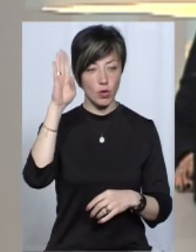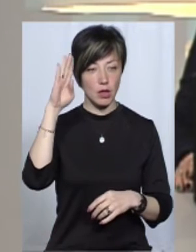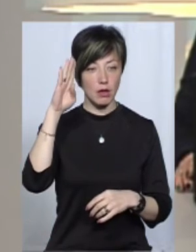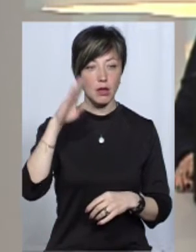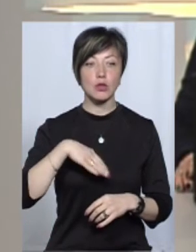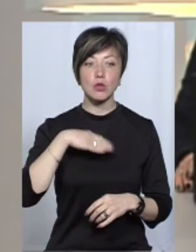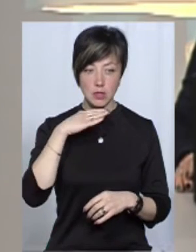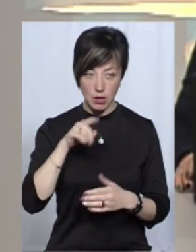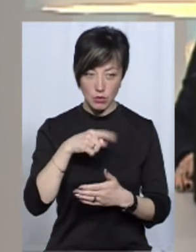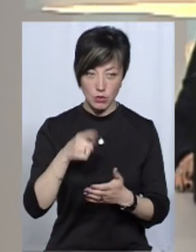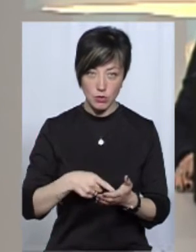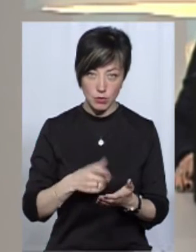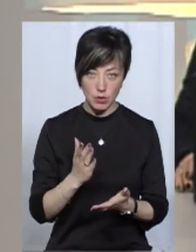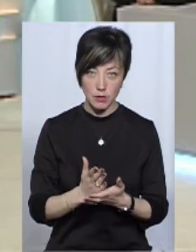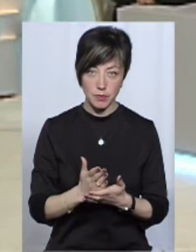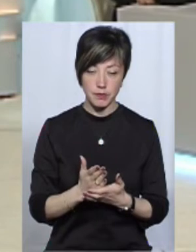Її достатньо?